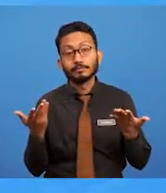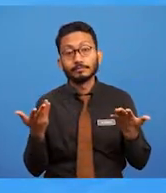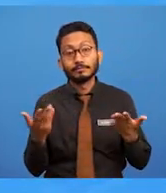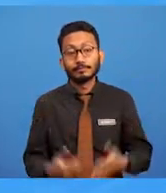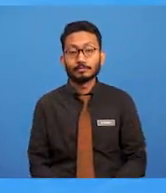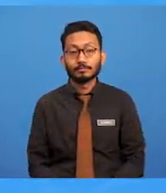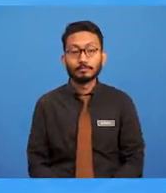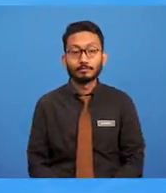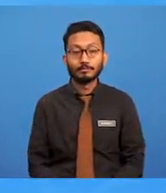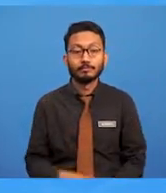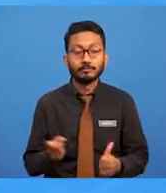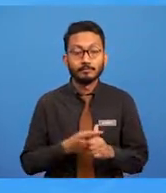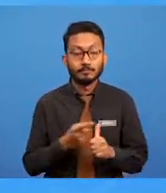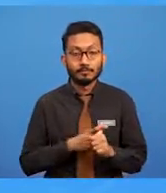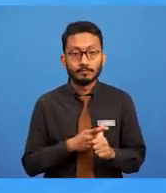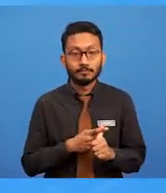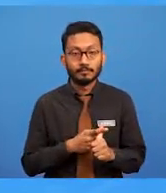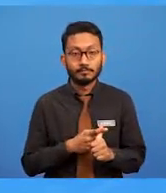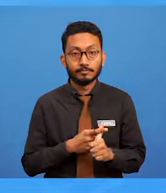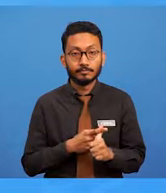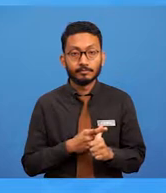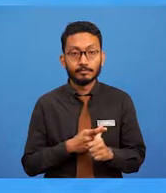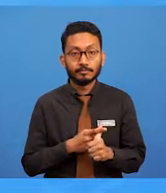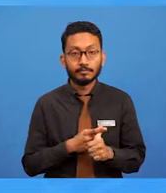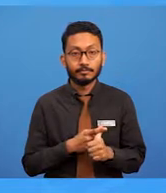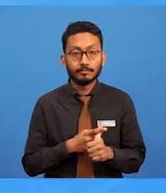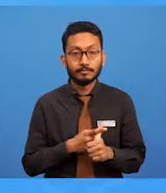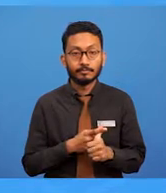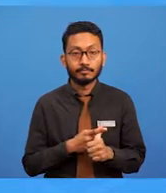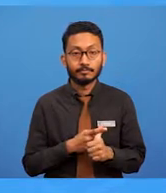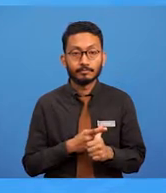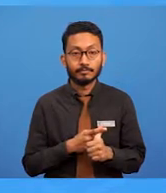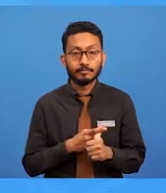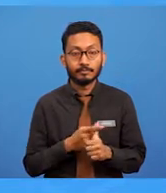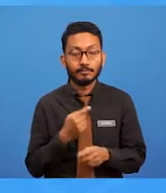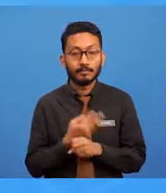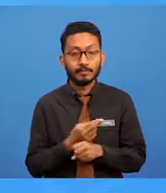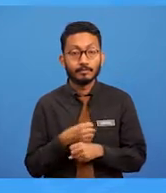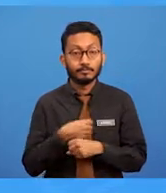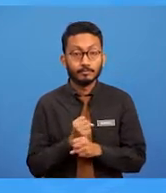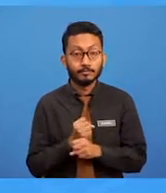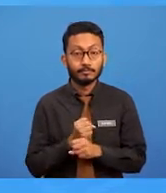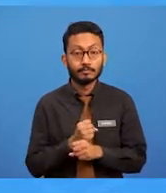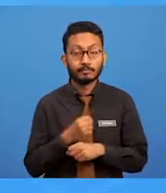Yang pertama adalah reka bentuk pembutusan.